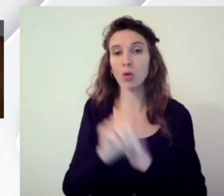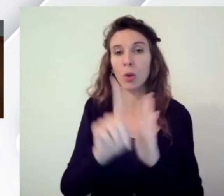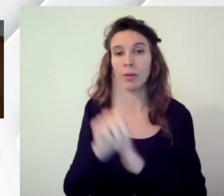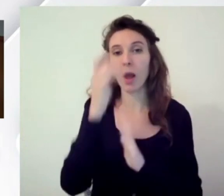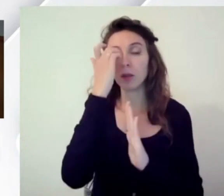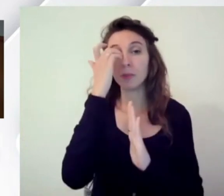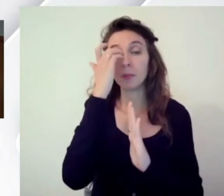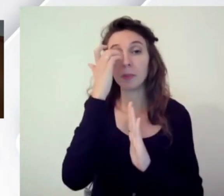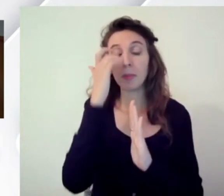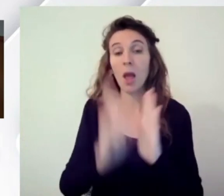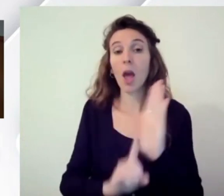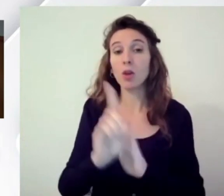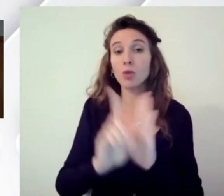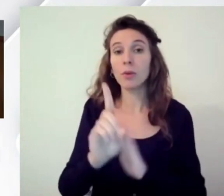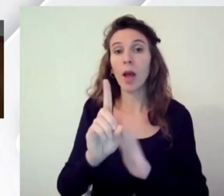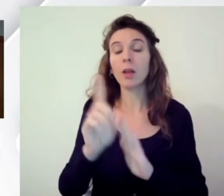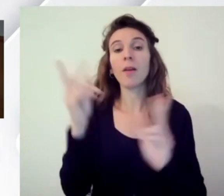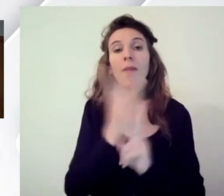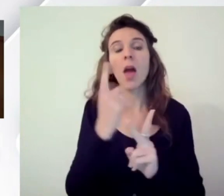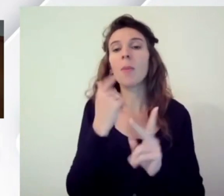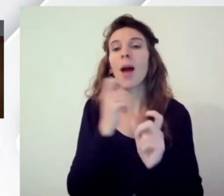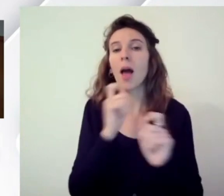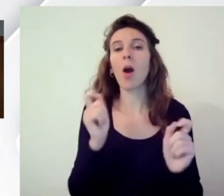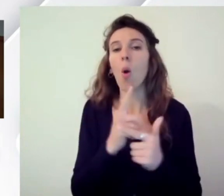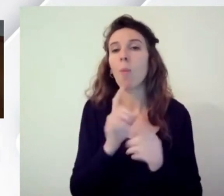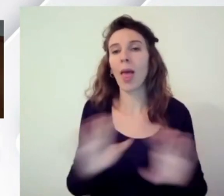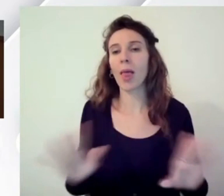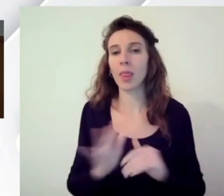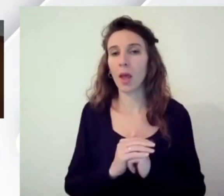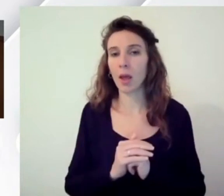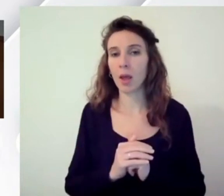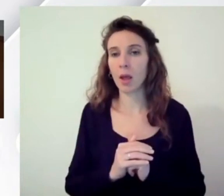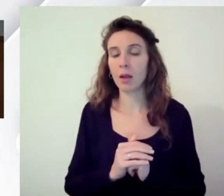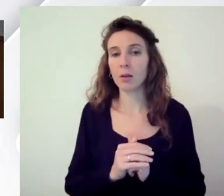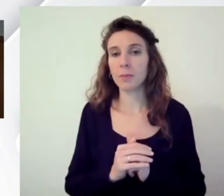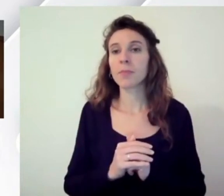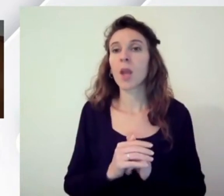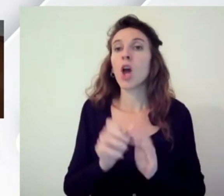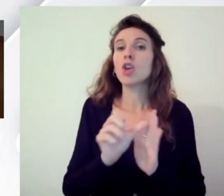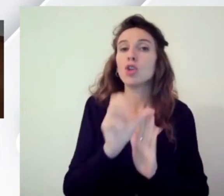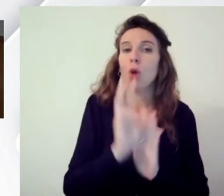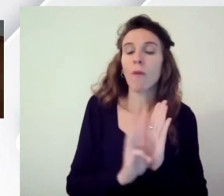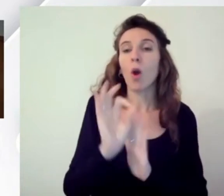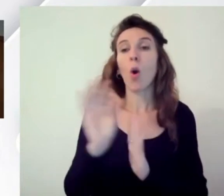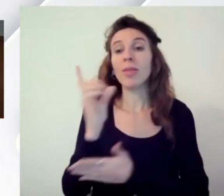vie intermedie in maniera open in maniera aperta che sia software che sia design